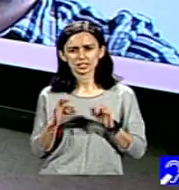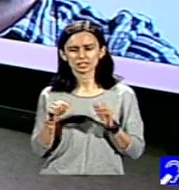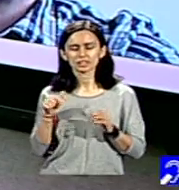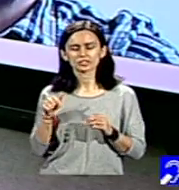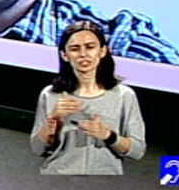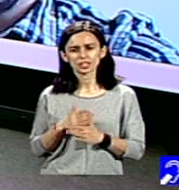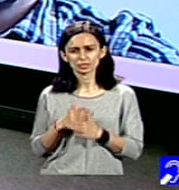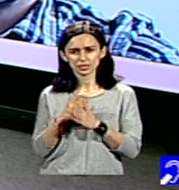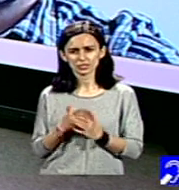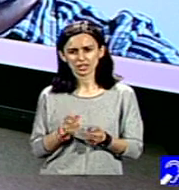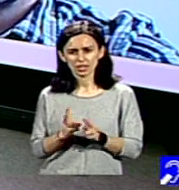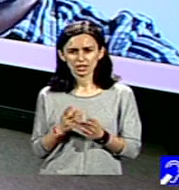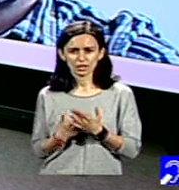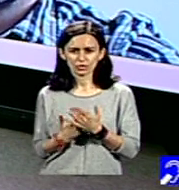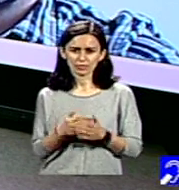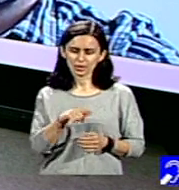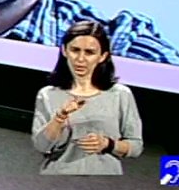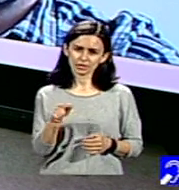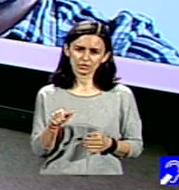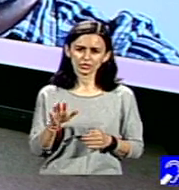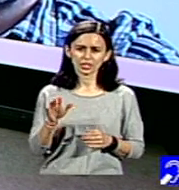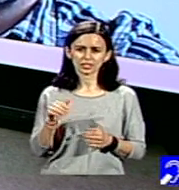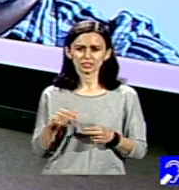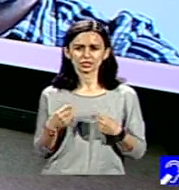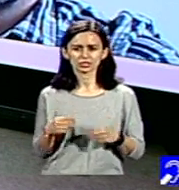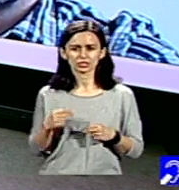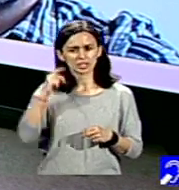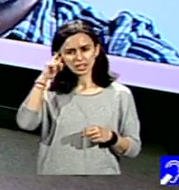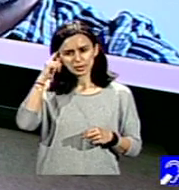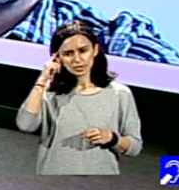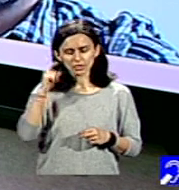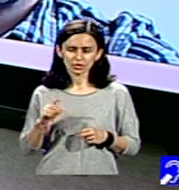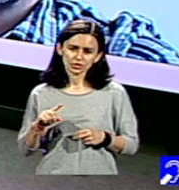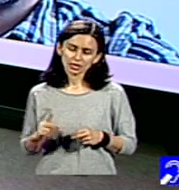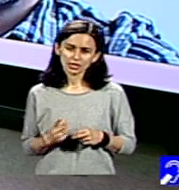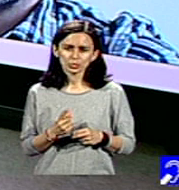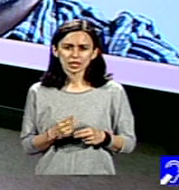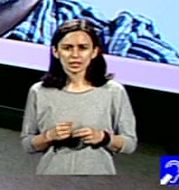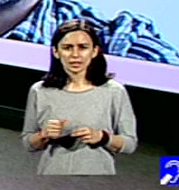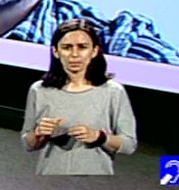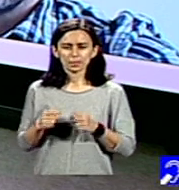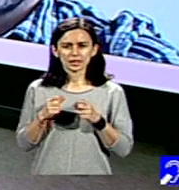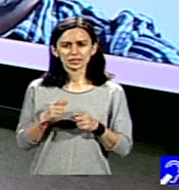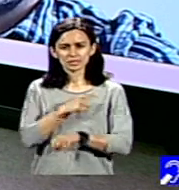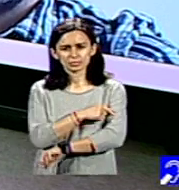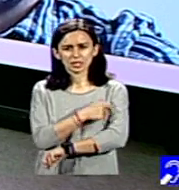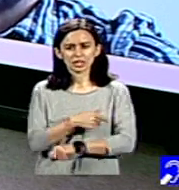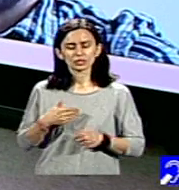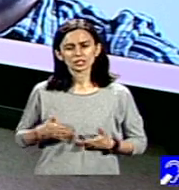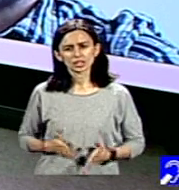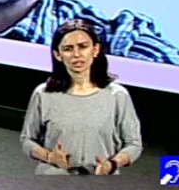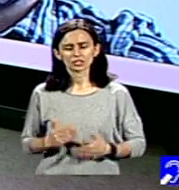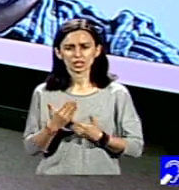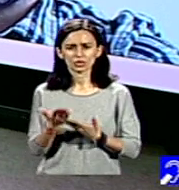pentru voi? Ați avut parte, nu știu, de o consiliere psihologică, poate la maternitate sau după? Oferă